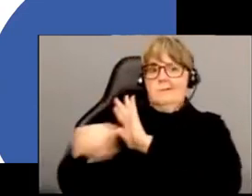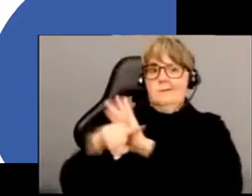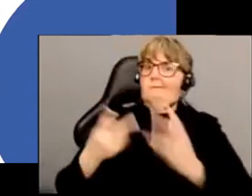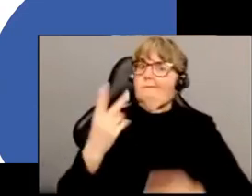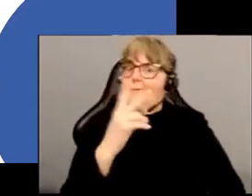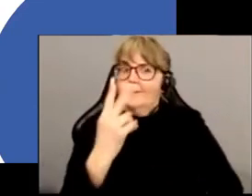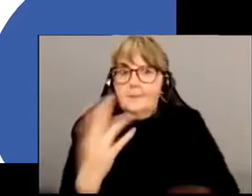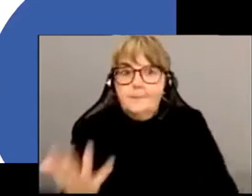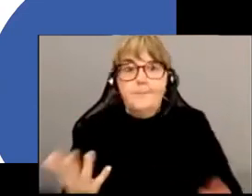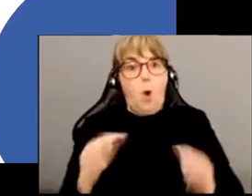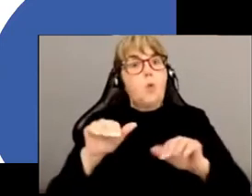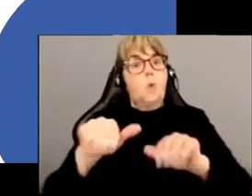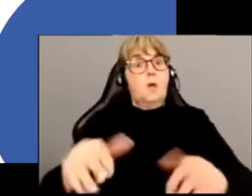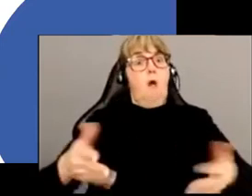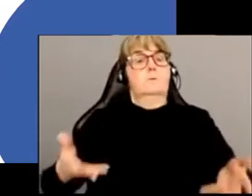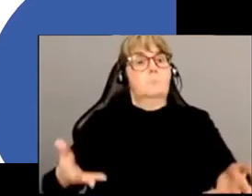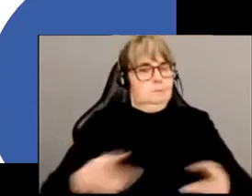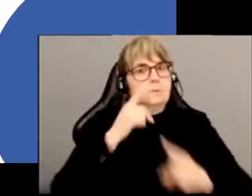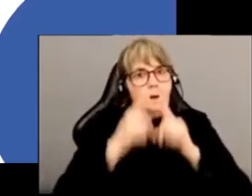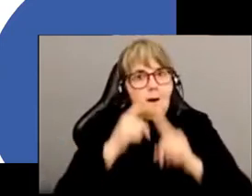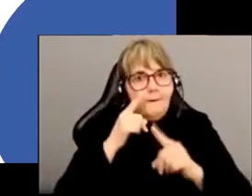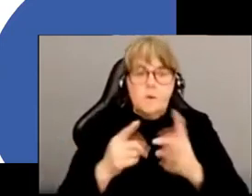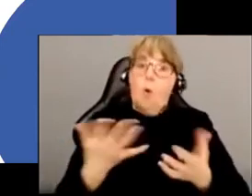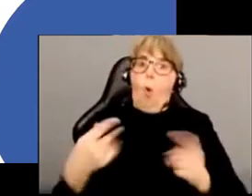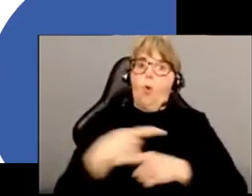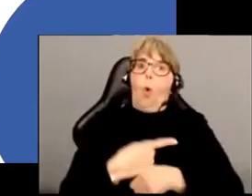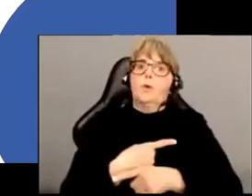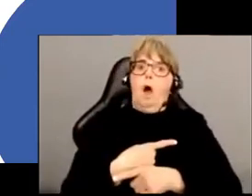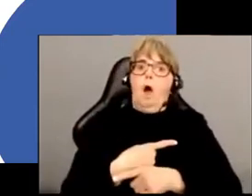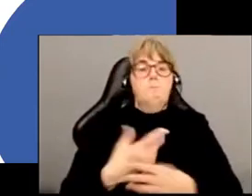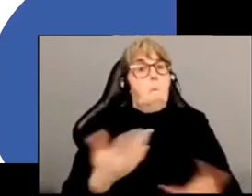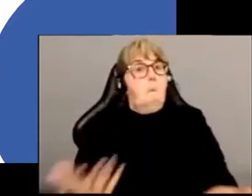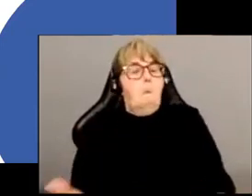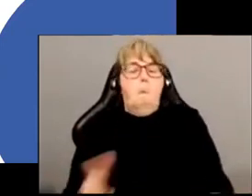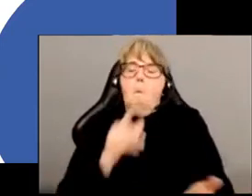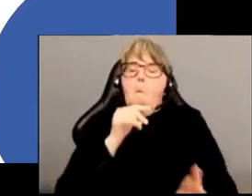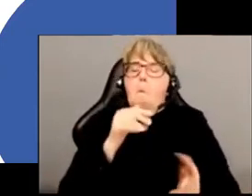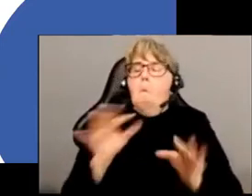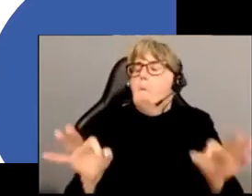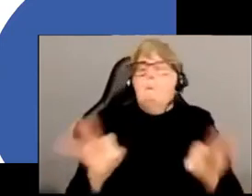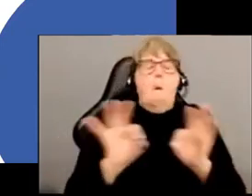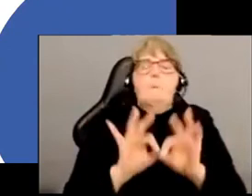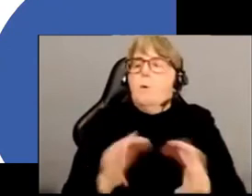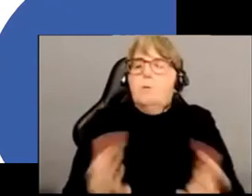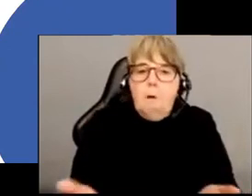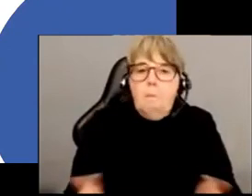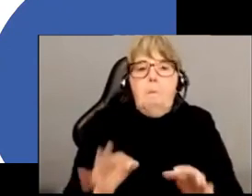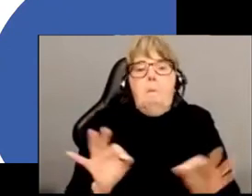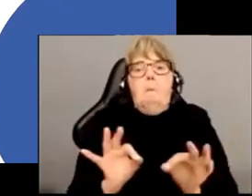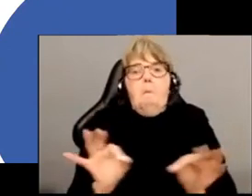dont les conséquences vont être graves ou au contraire peu importantes. Et puis avec des